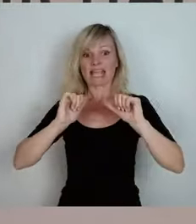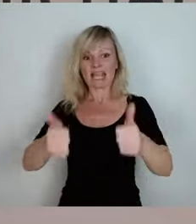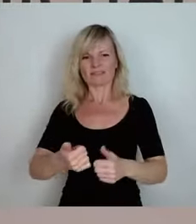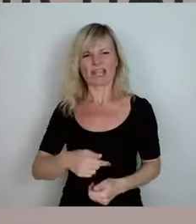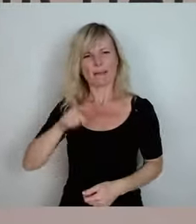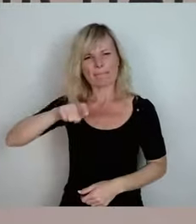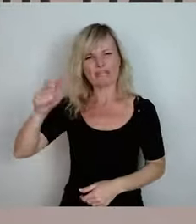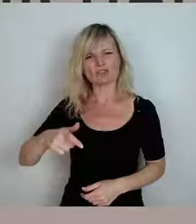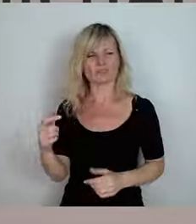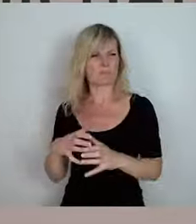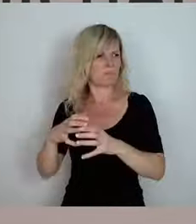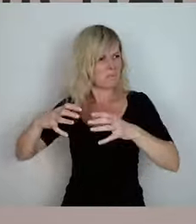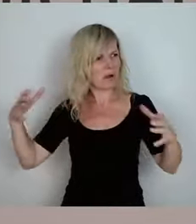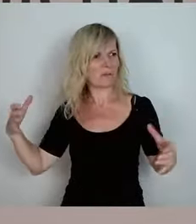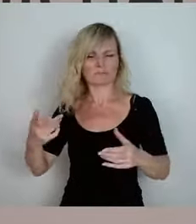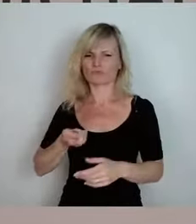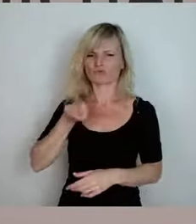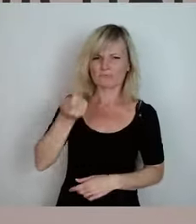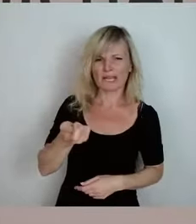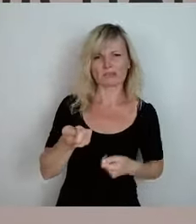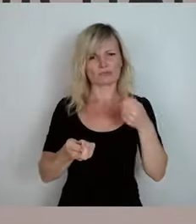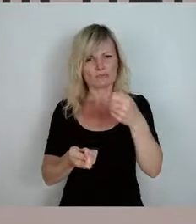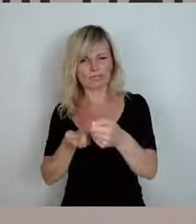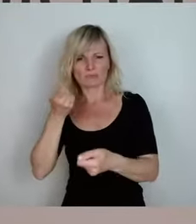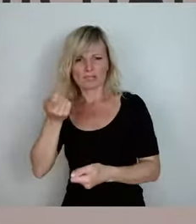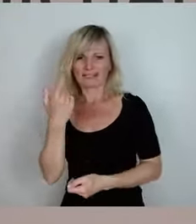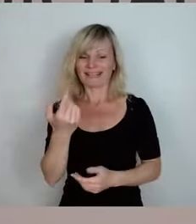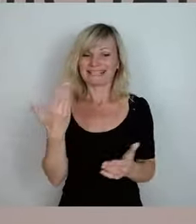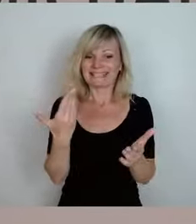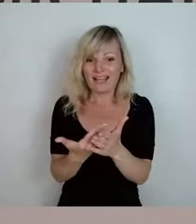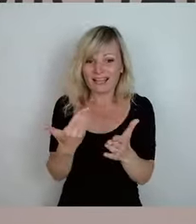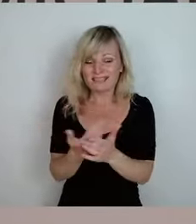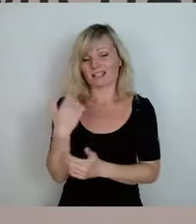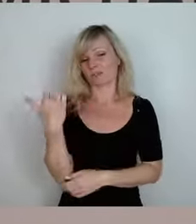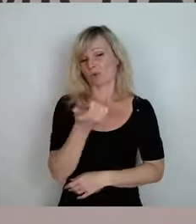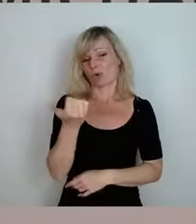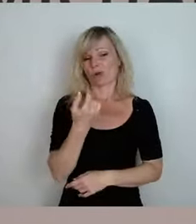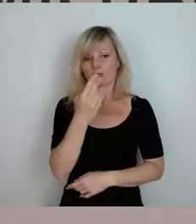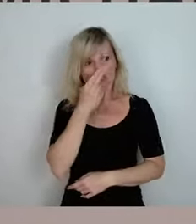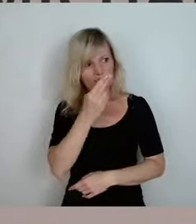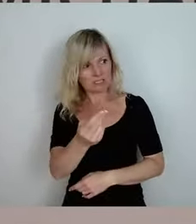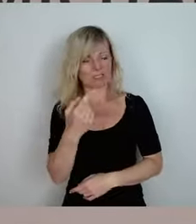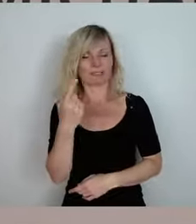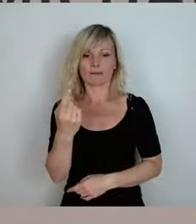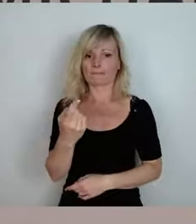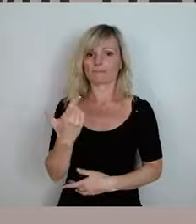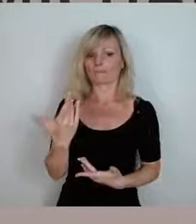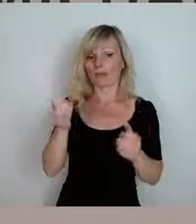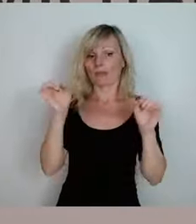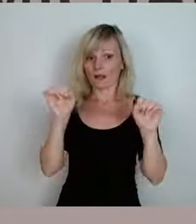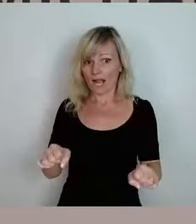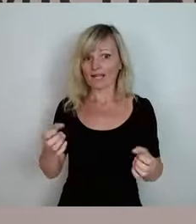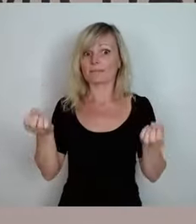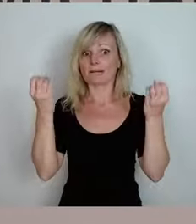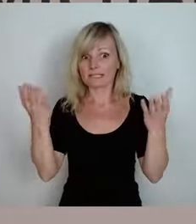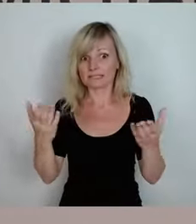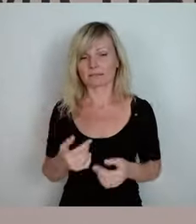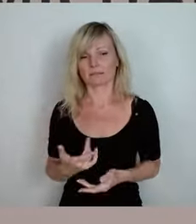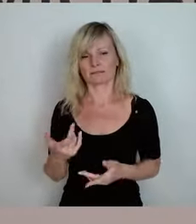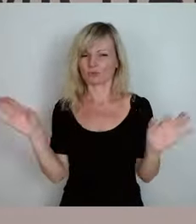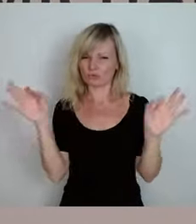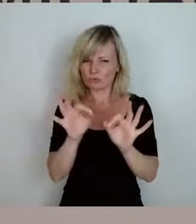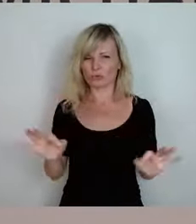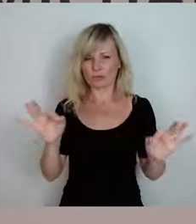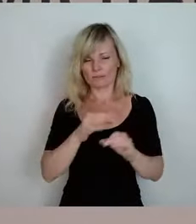Größenordnungen Geld gespendet und mitgemacht. Das ist das Tolle, was man daraus zieht. Dass man sagt, es kann passieren. Es ist ein irrer Schicksalsschlag.